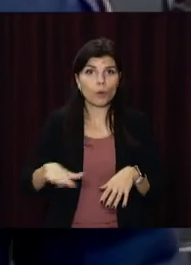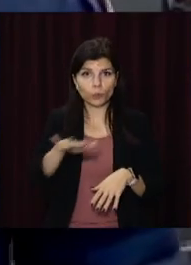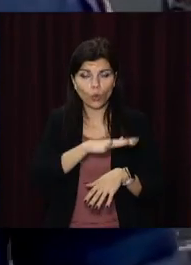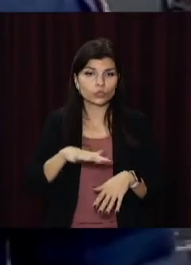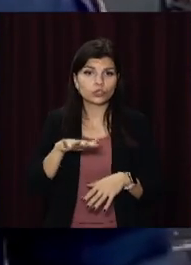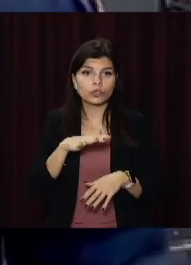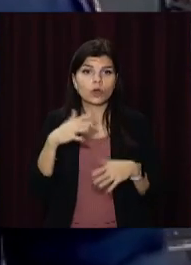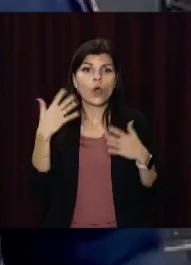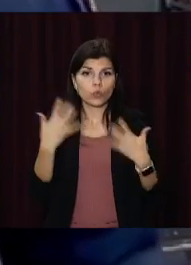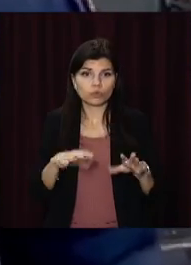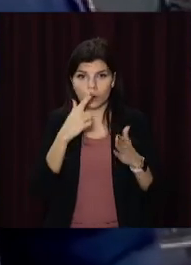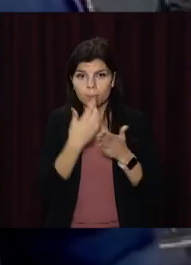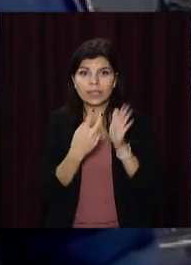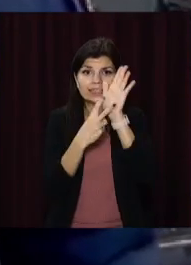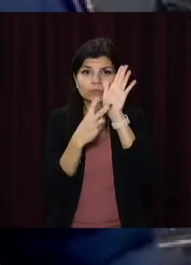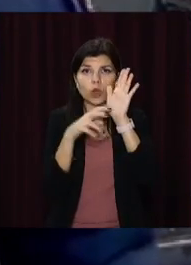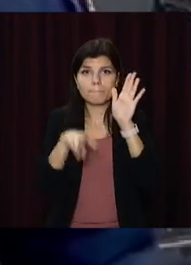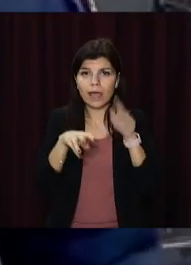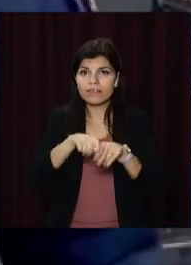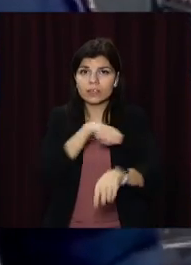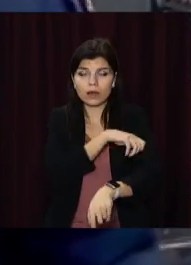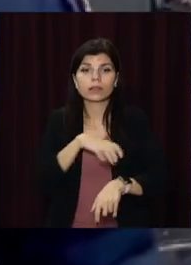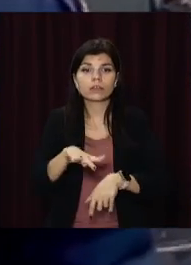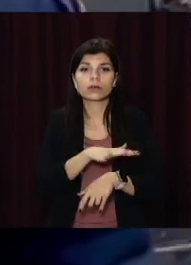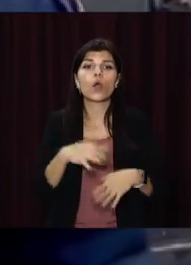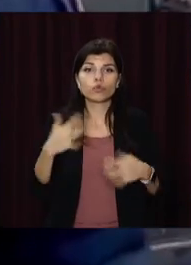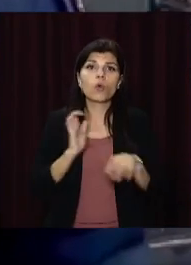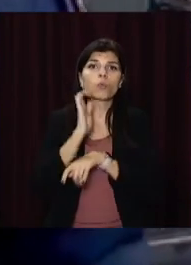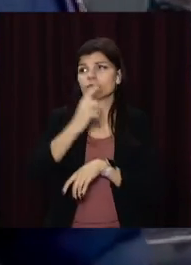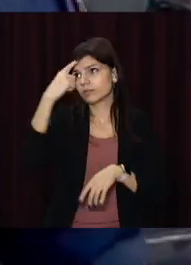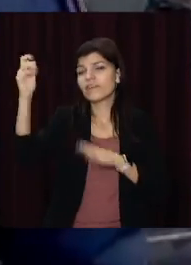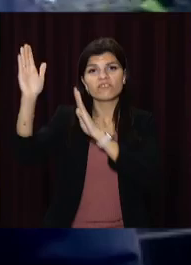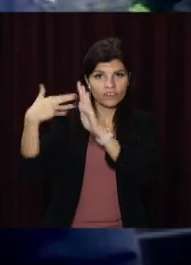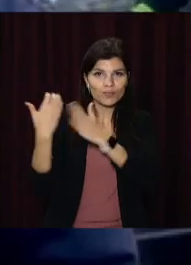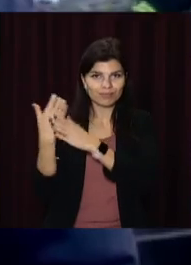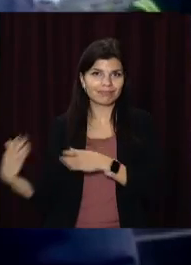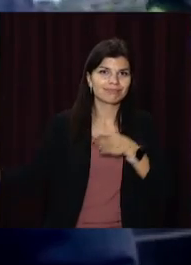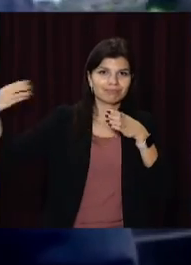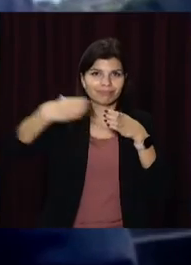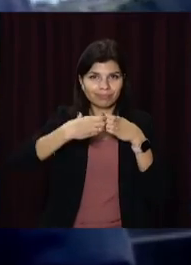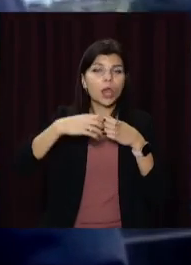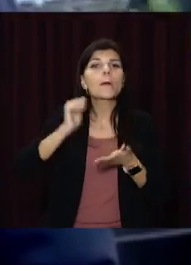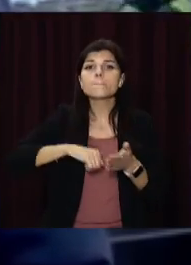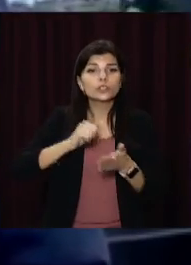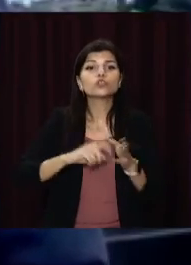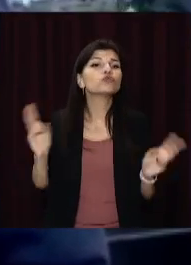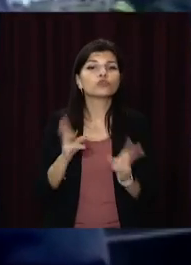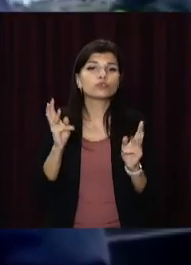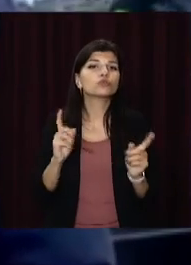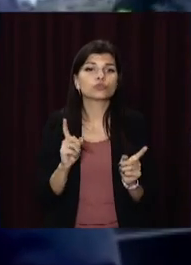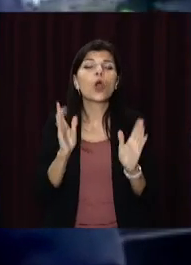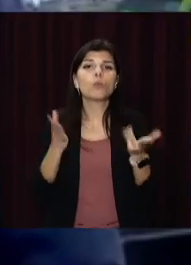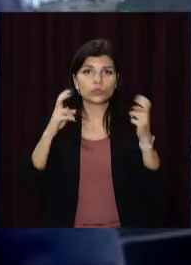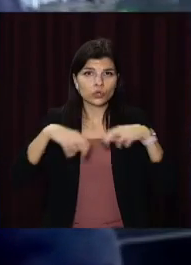пожежі вже займала близько 700 метрів квадратних. Було направлено ще додаткові сили. Щоб стало причиною цієї пожежі,